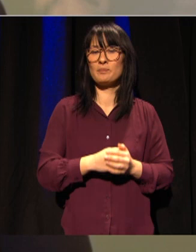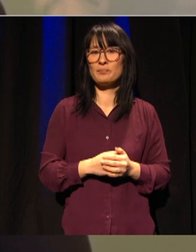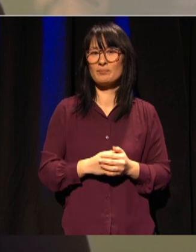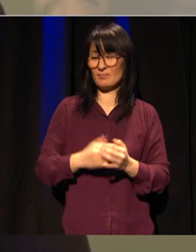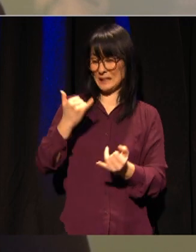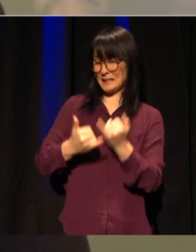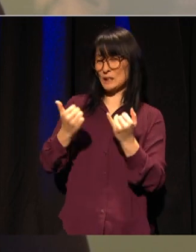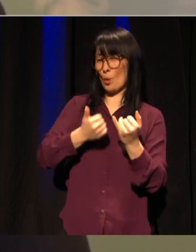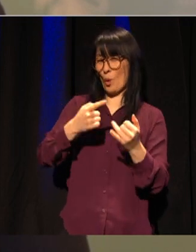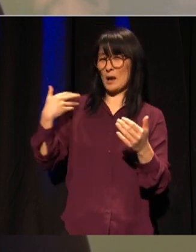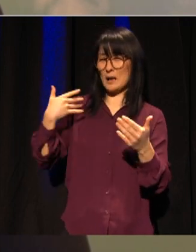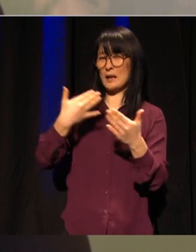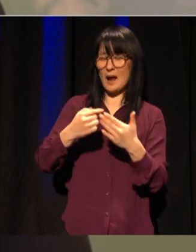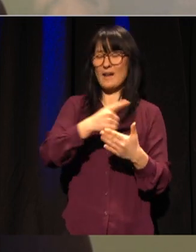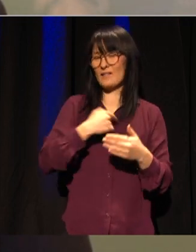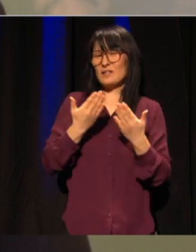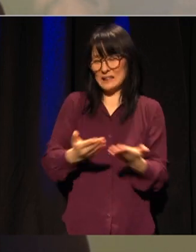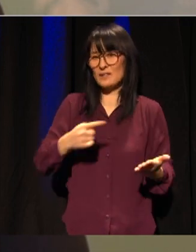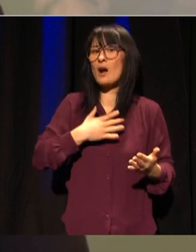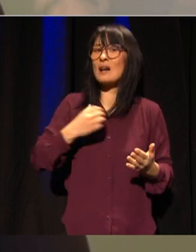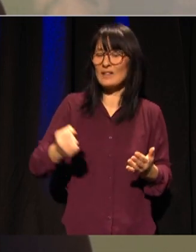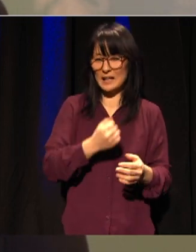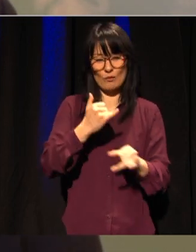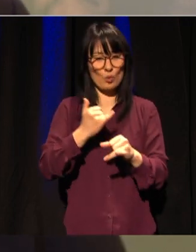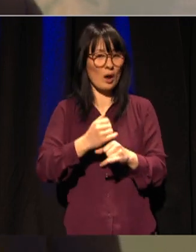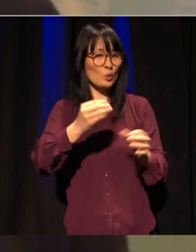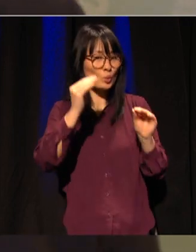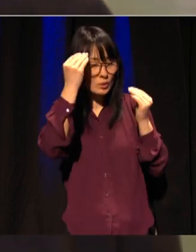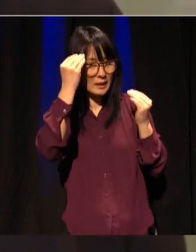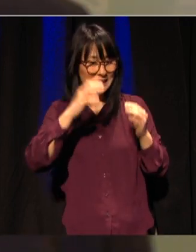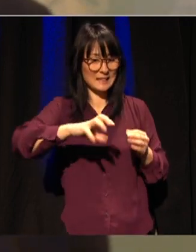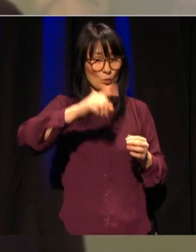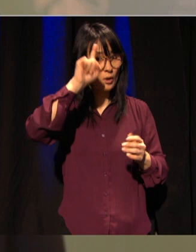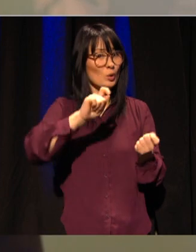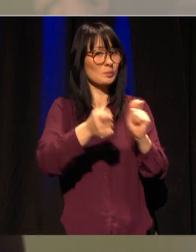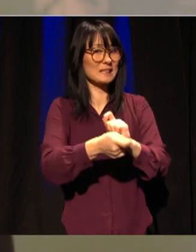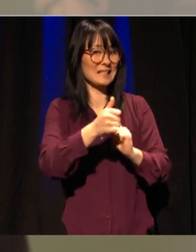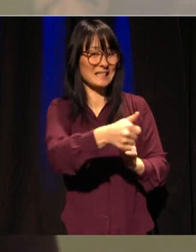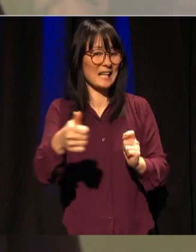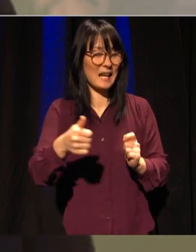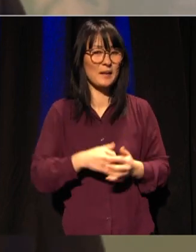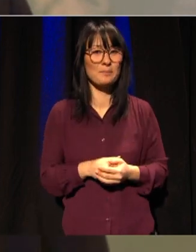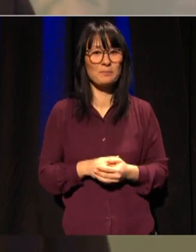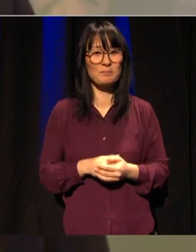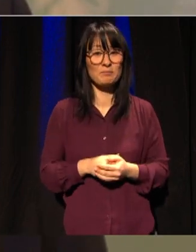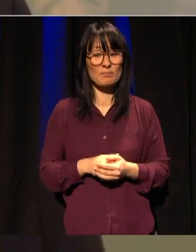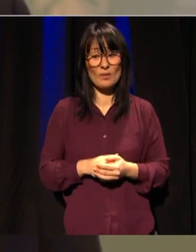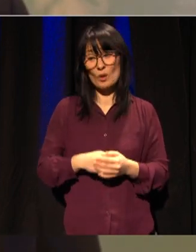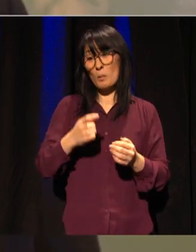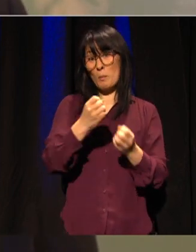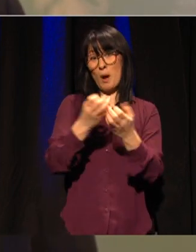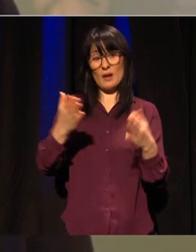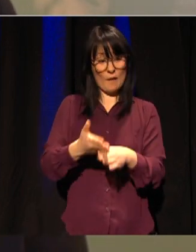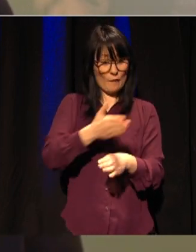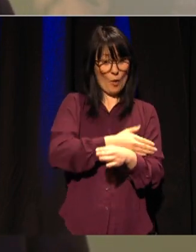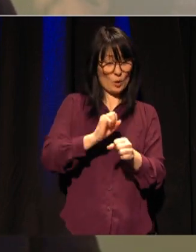hvilken vilje til omstilling som finnes i utdanningssektoren Professorer som tidligere kanskje ikke var så gode på å bruke av kamera og mikrofon